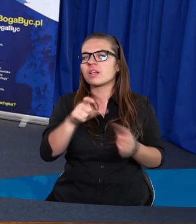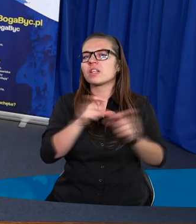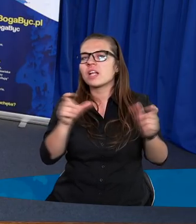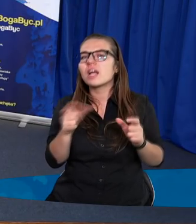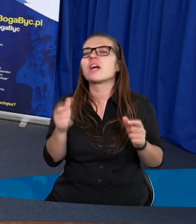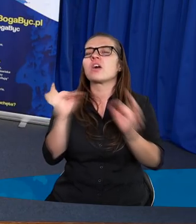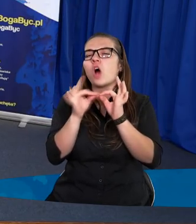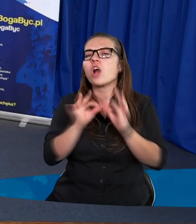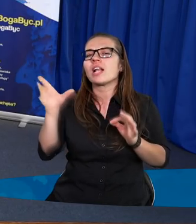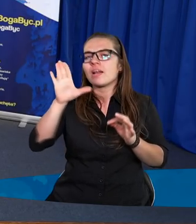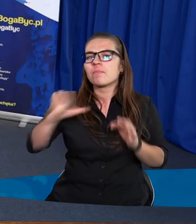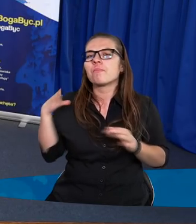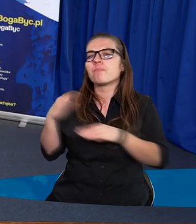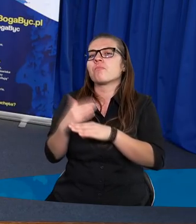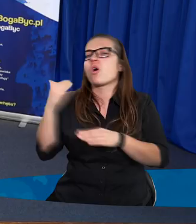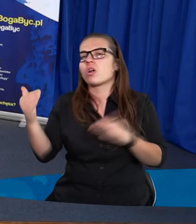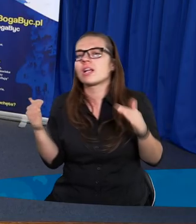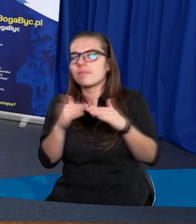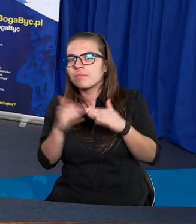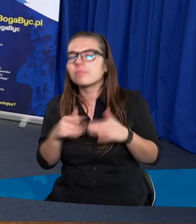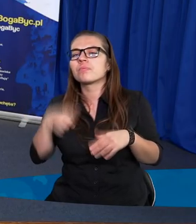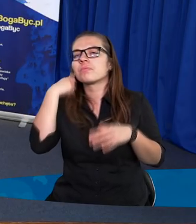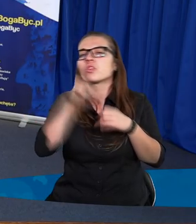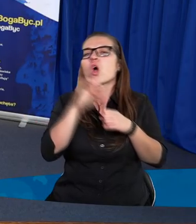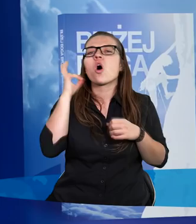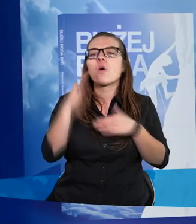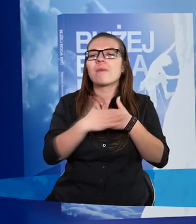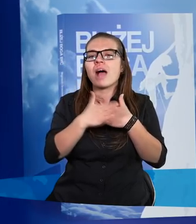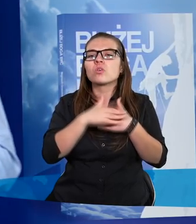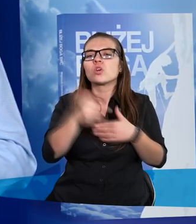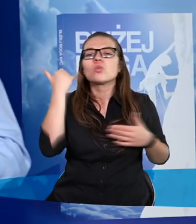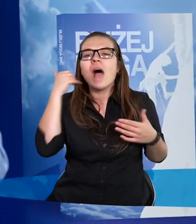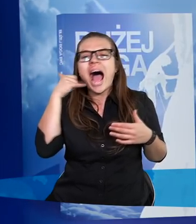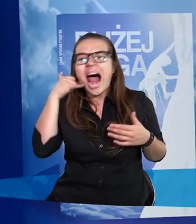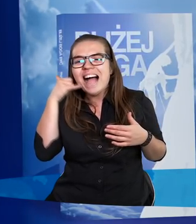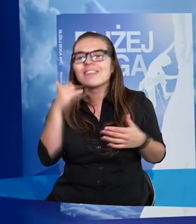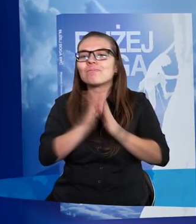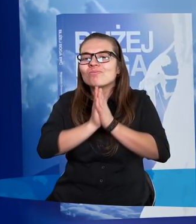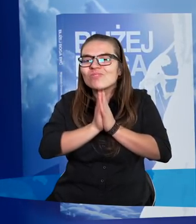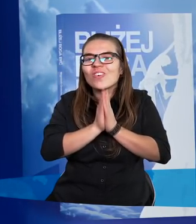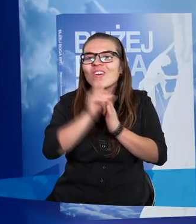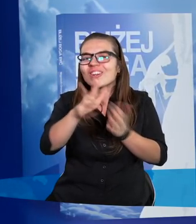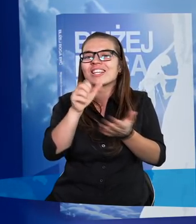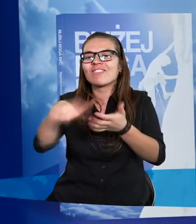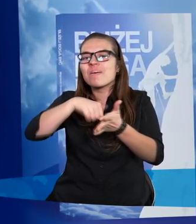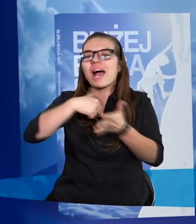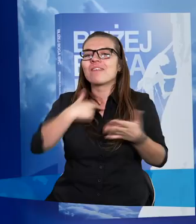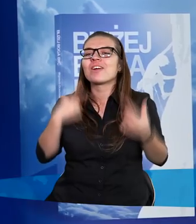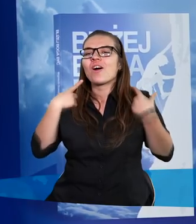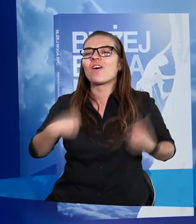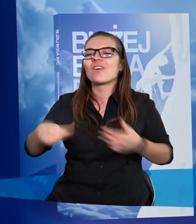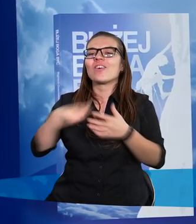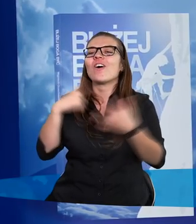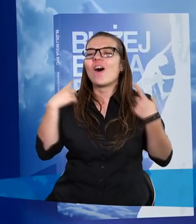czas na kontakt z Bogiem, był poza domem. Zadzwoniłem do mojej małżonki i mówię, Ala, słuchaj, proszę Cię, wyprasuj mi białą koszulę, bo